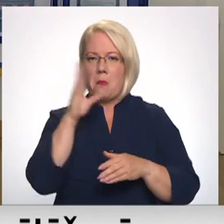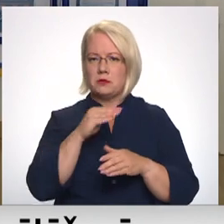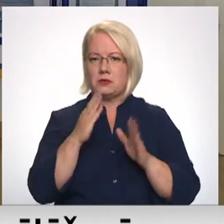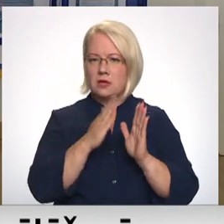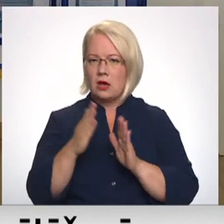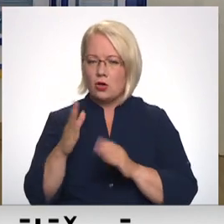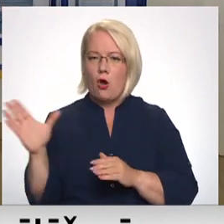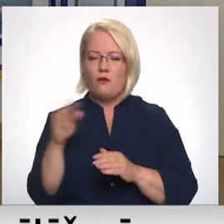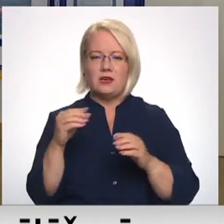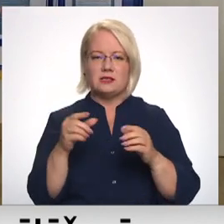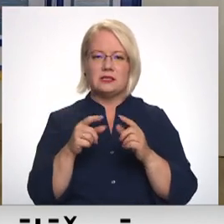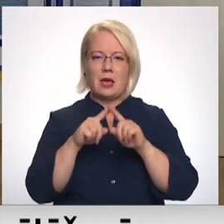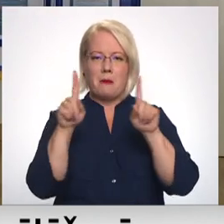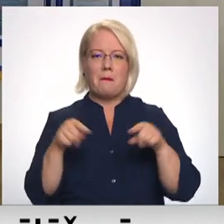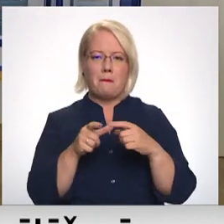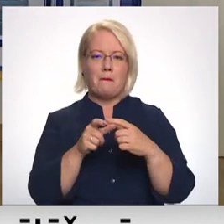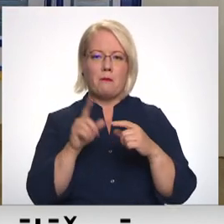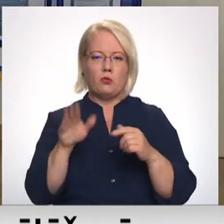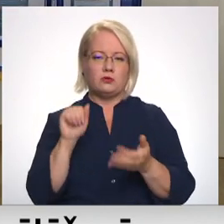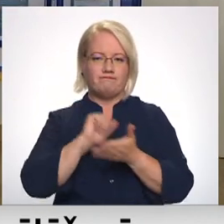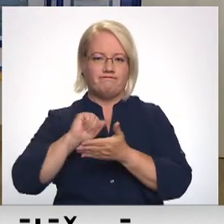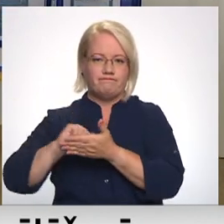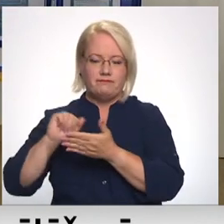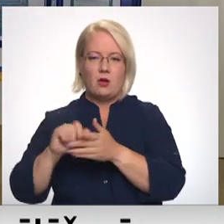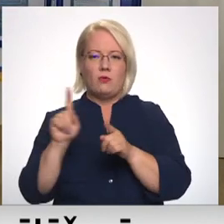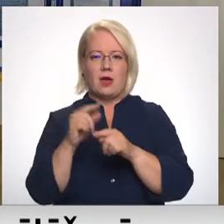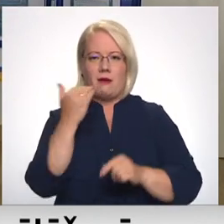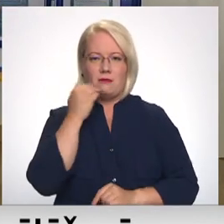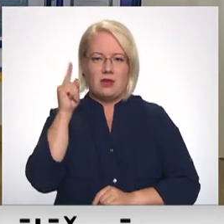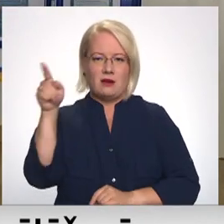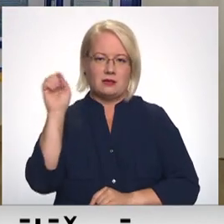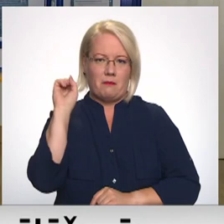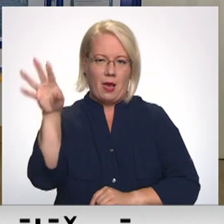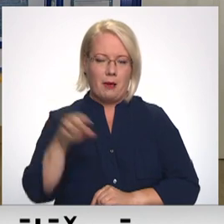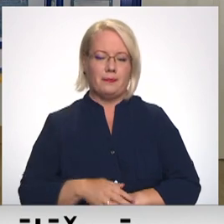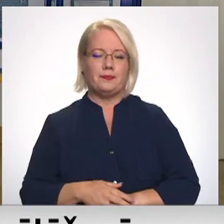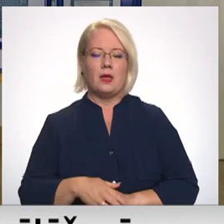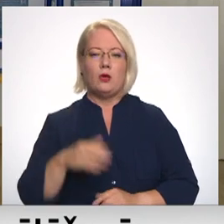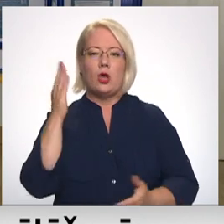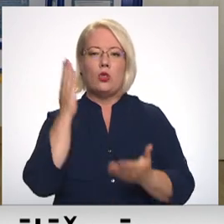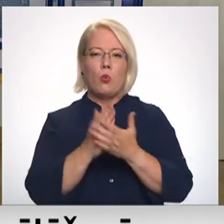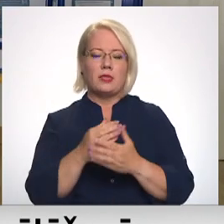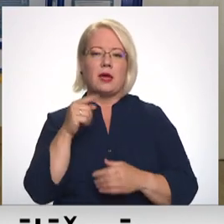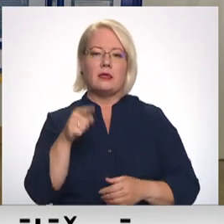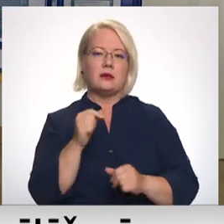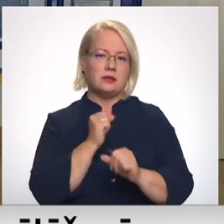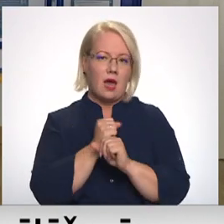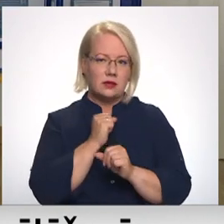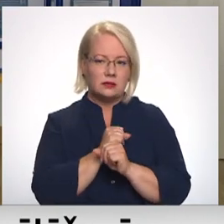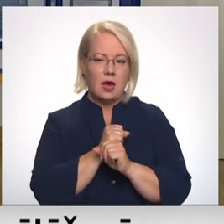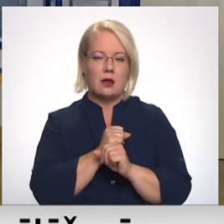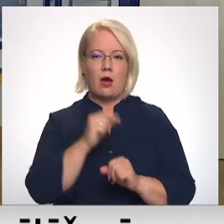biļete ne tiks nodrukāti? Jau iepriekš, mēs zūdīt arī uz ārzemēm kaut kādā praslikums. Jā, noteikti, ka mums tas ir jāizdara. Protams,